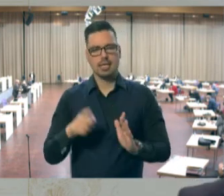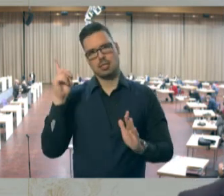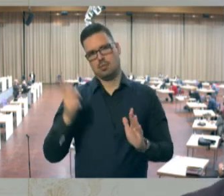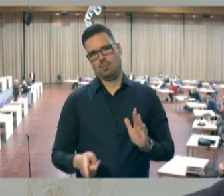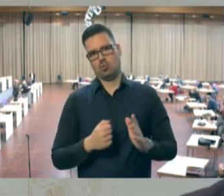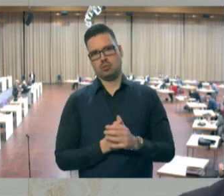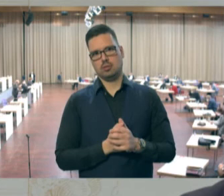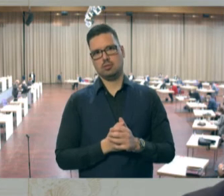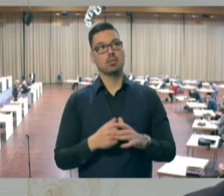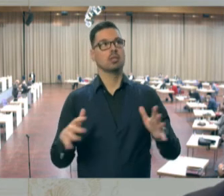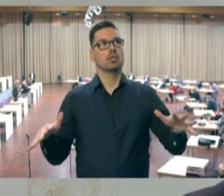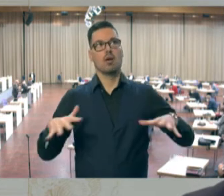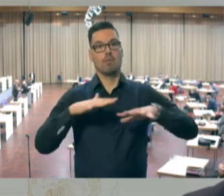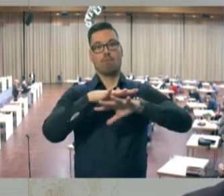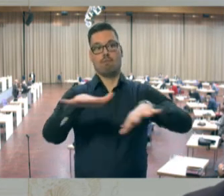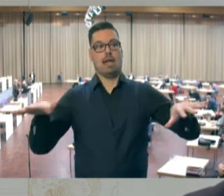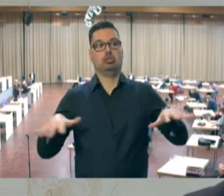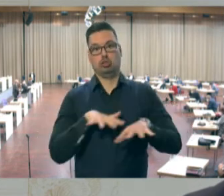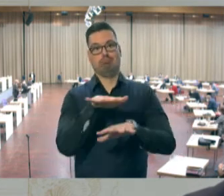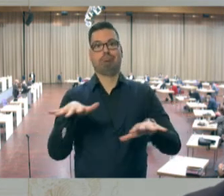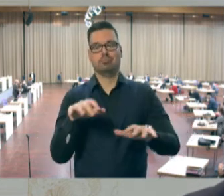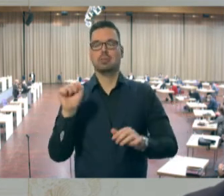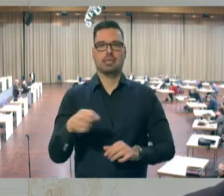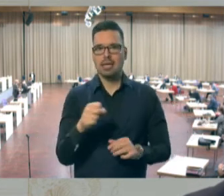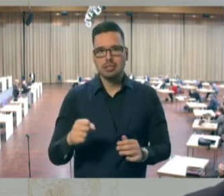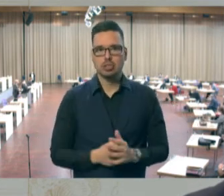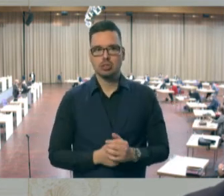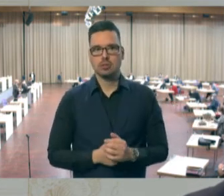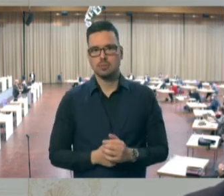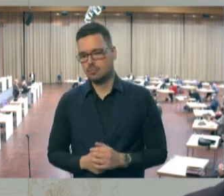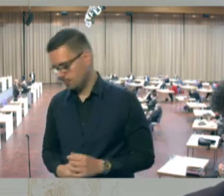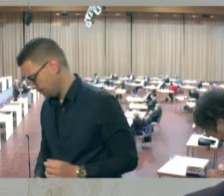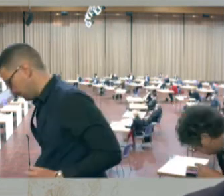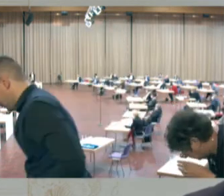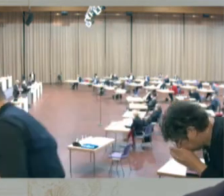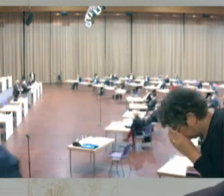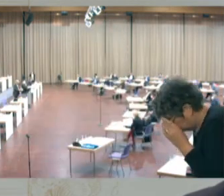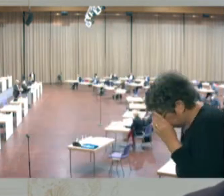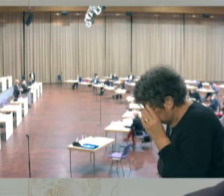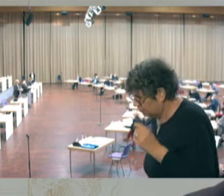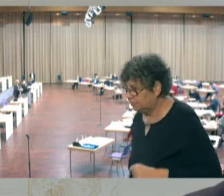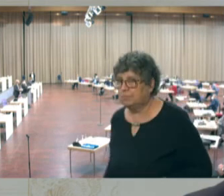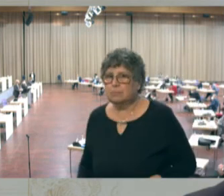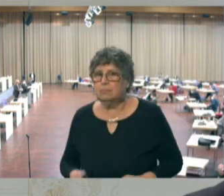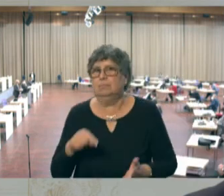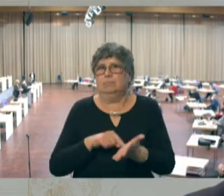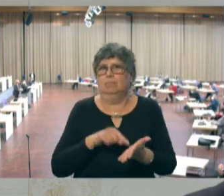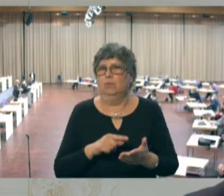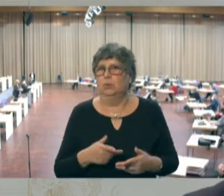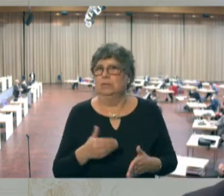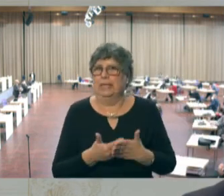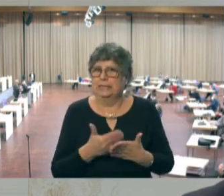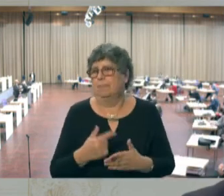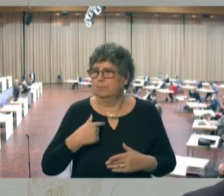kann nicht flächendeckend bestimmt werden, weil das nie stimmt. So, und aus diesem Grunde, wie gesagt, wir stellen nochmal